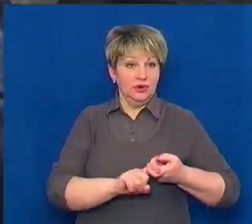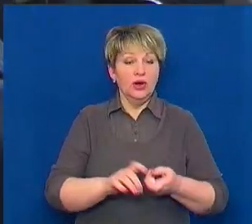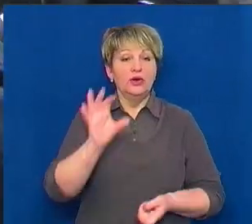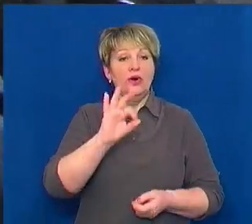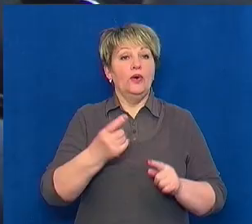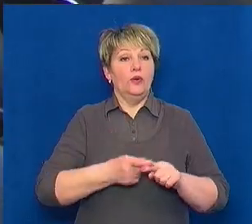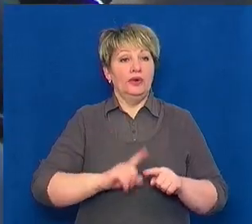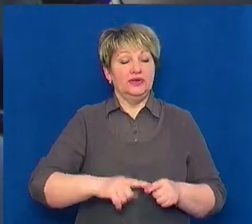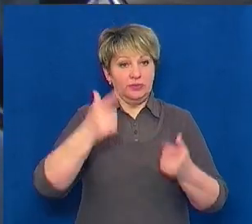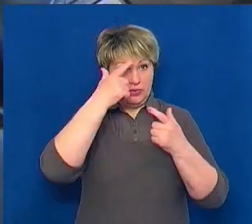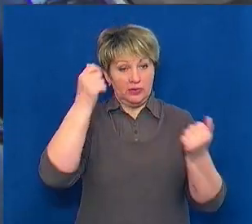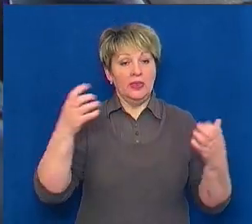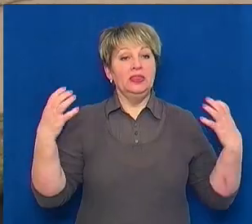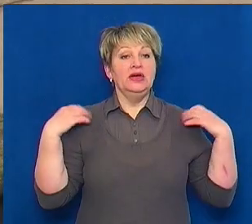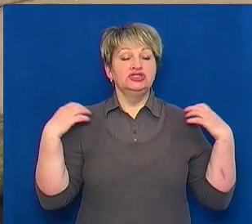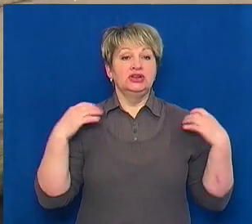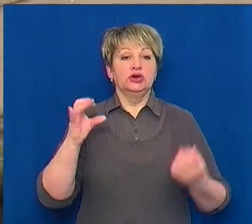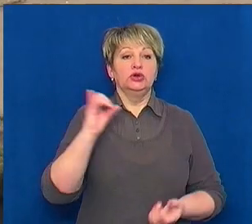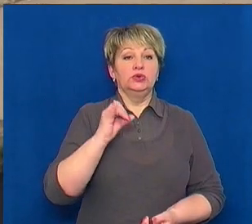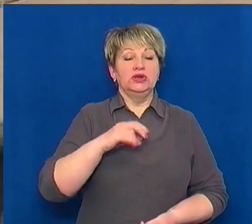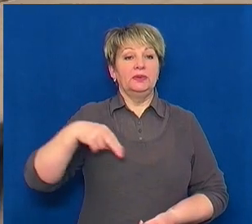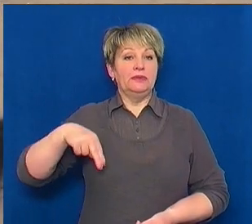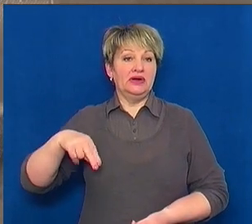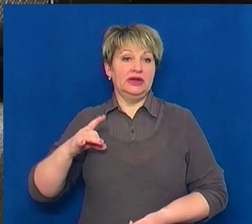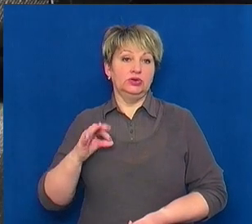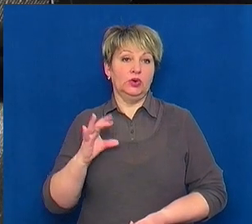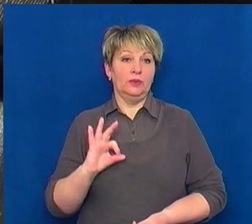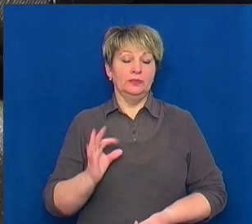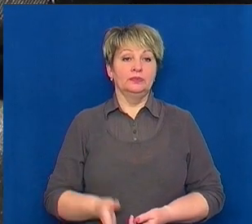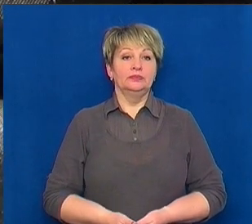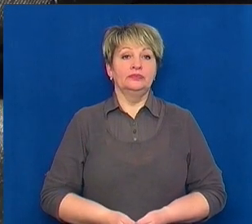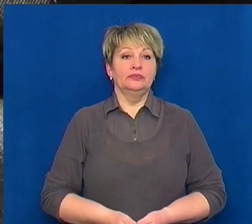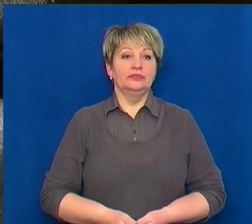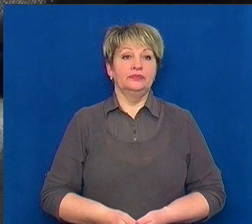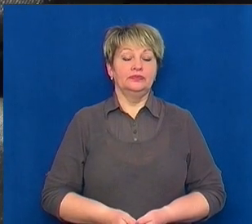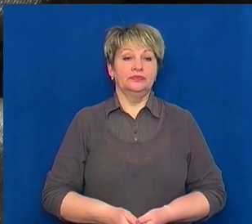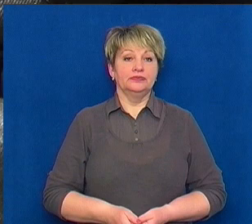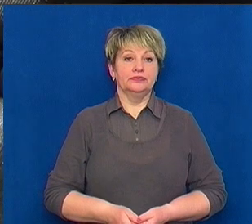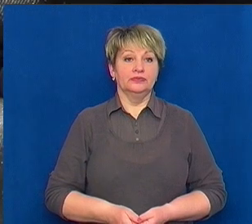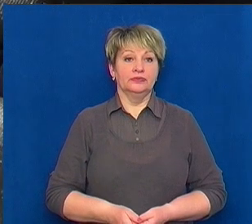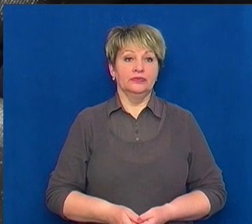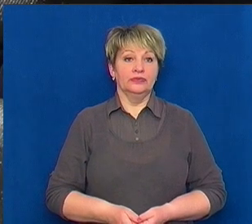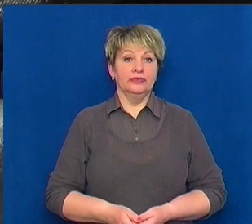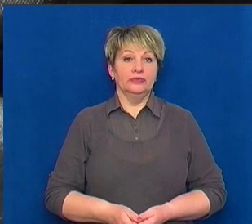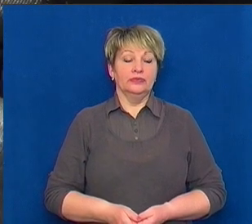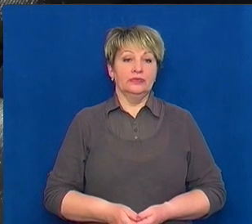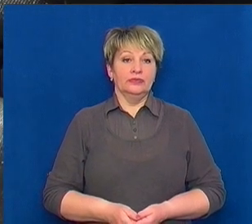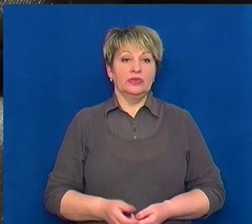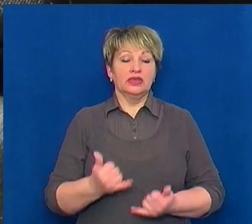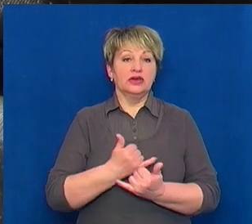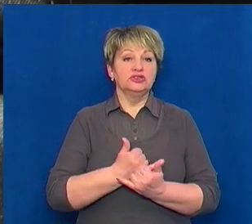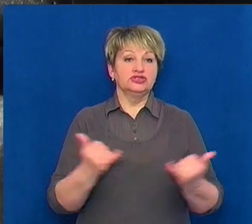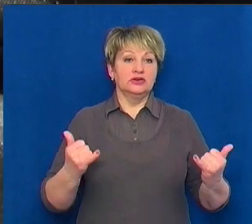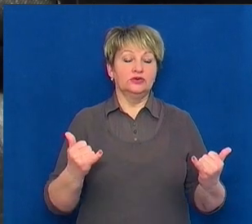начальник рятувального відділення Юрій Пономаренко. Шановні громадяни, Служба порятунку звертається до вас із